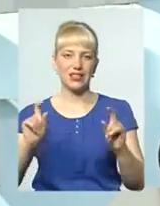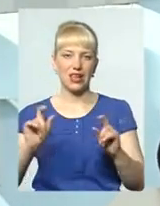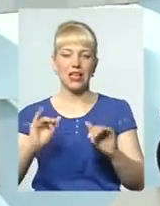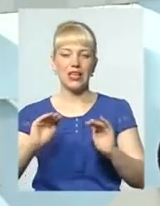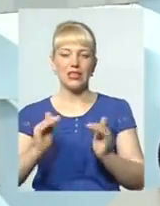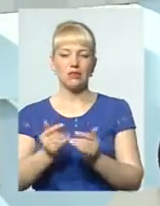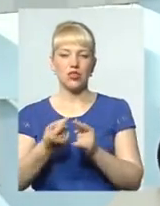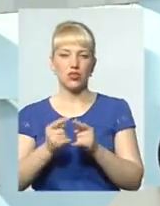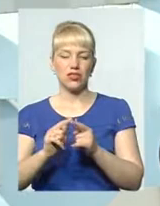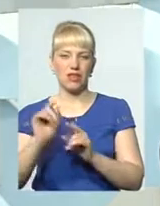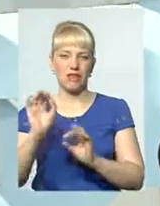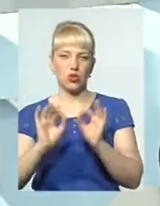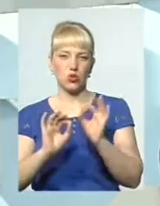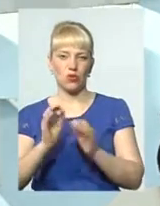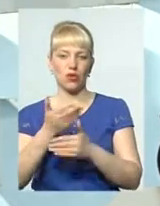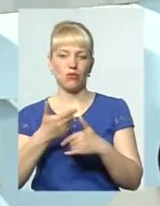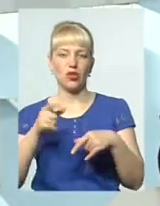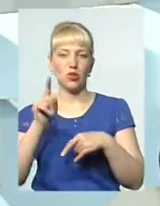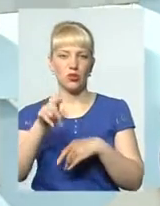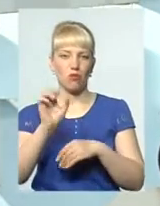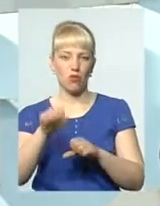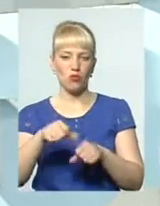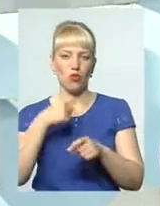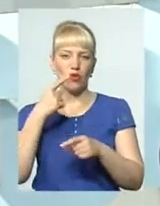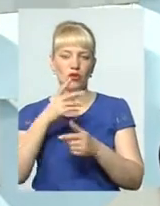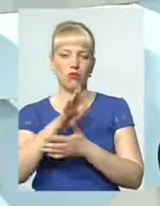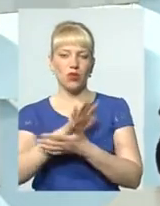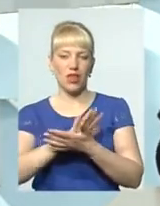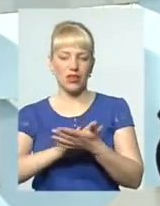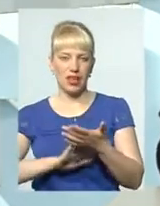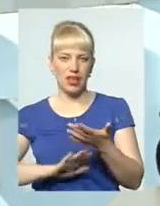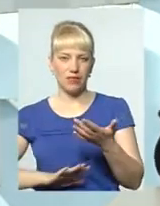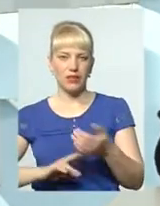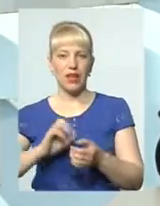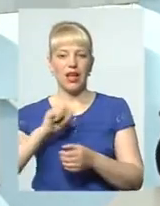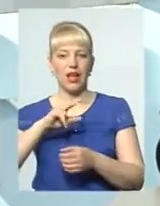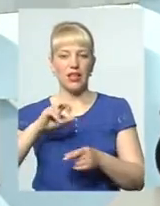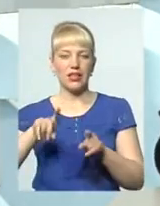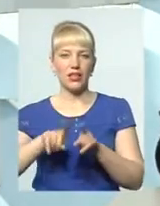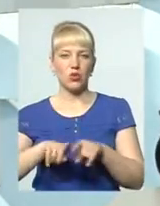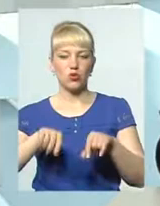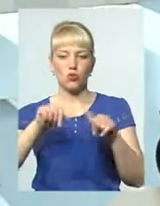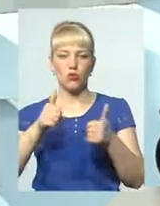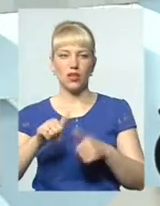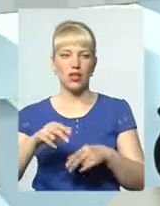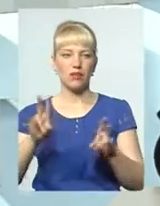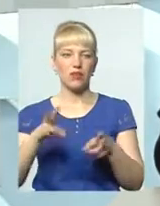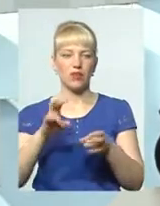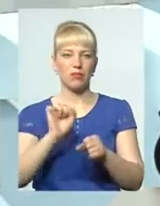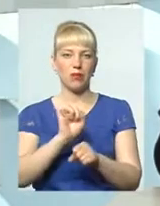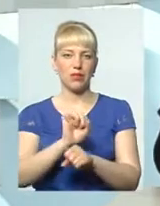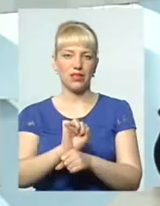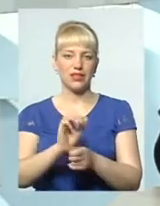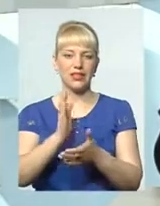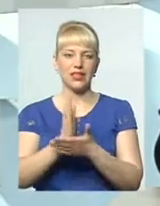зменшуючи цей відсоток, ми тоді можемо говорити про надалі альтернативу. Але пошук моделів не має припинятися. Є